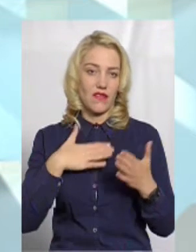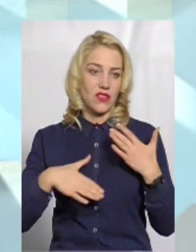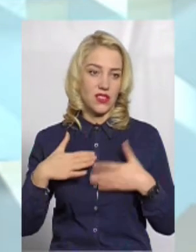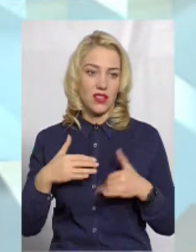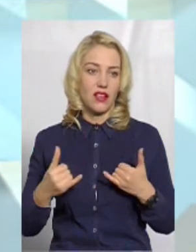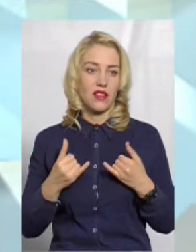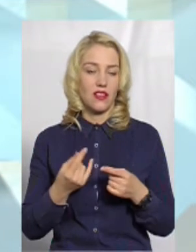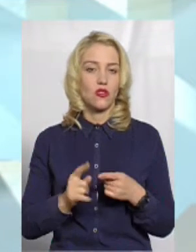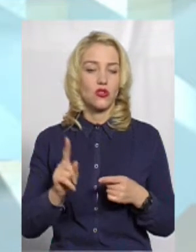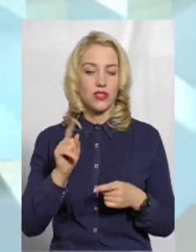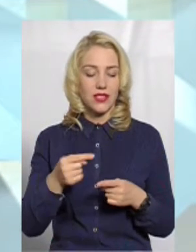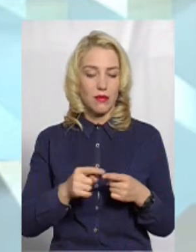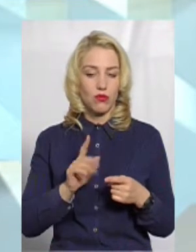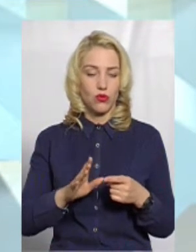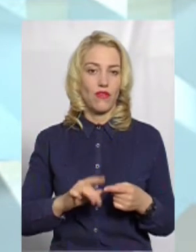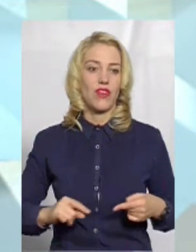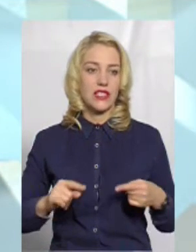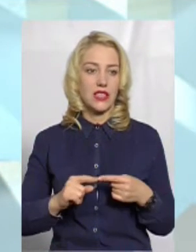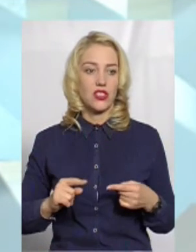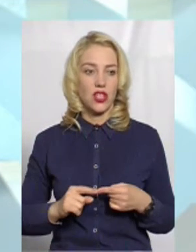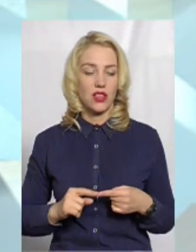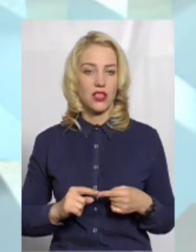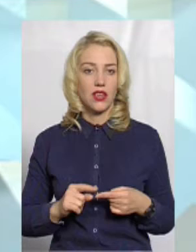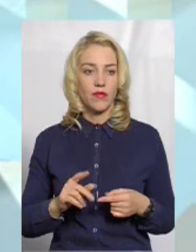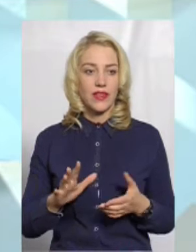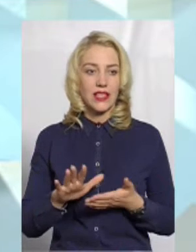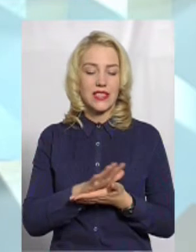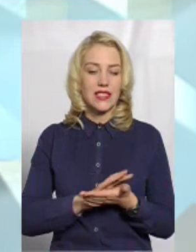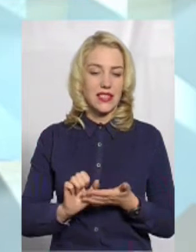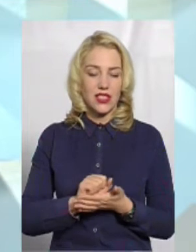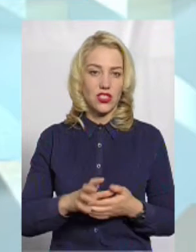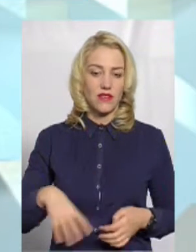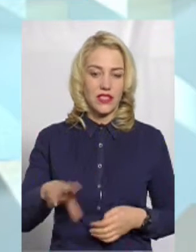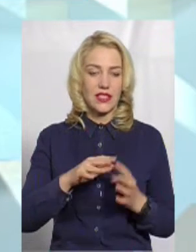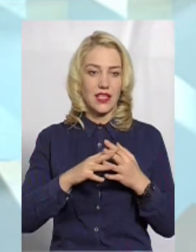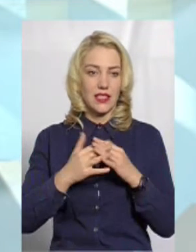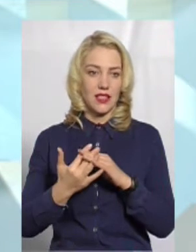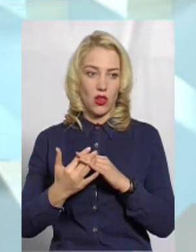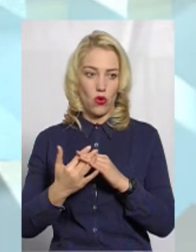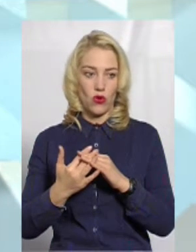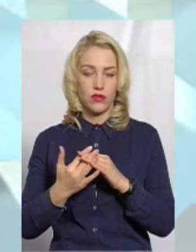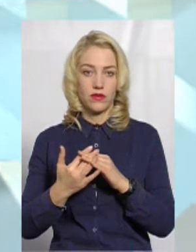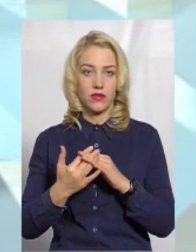що це будуть визначати, знищать це село і